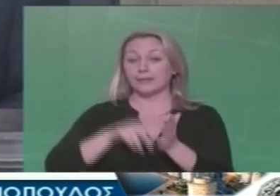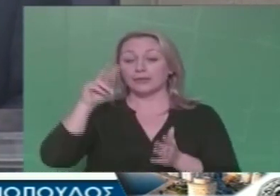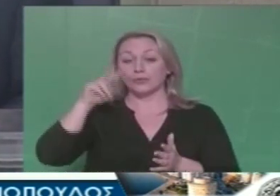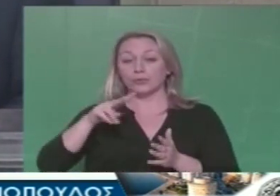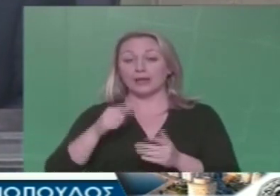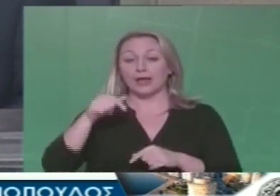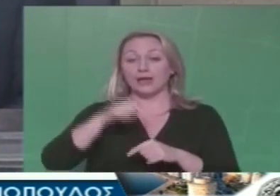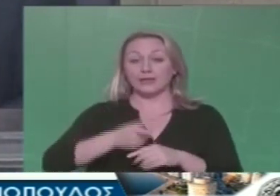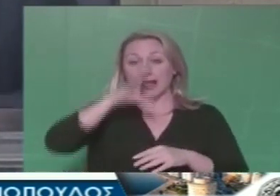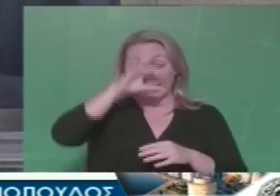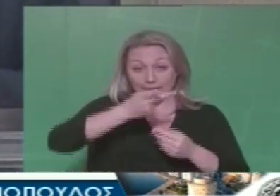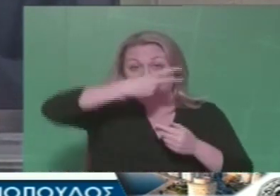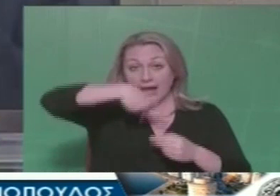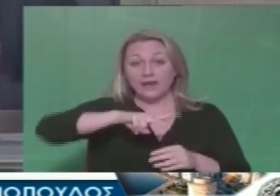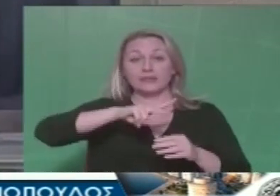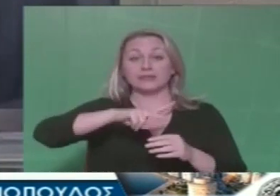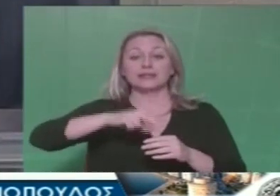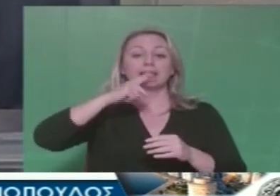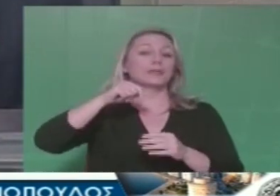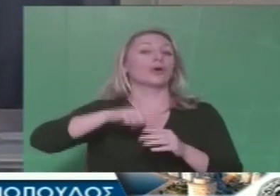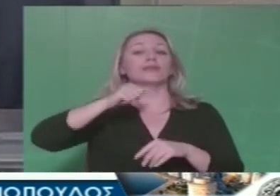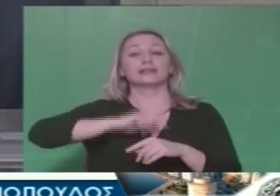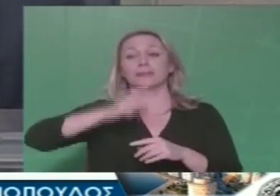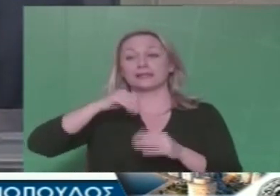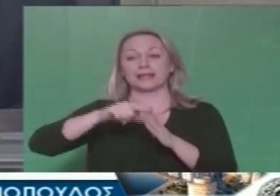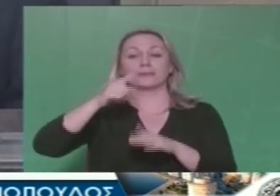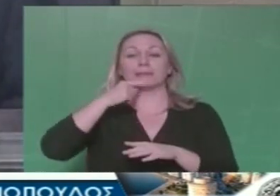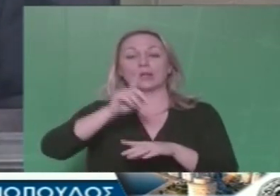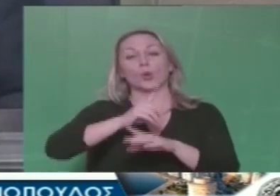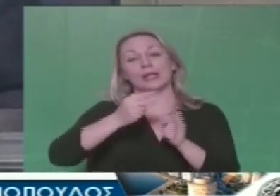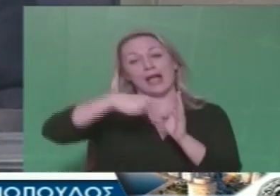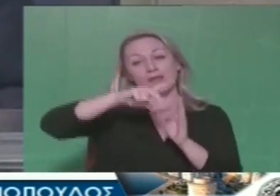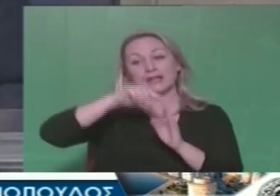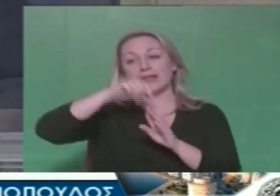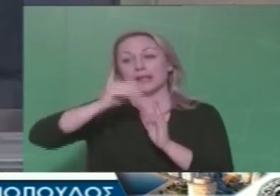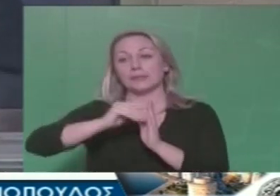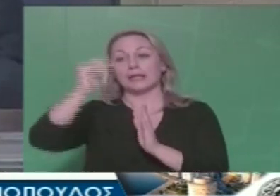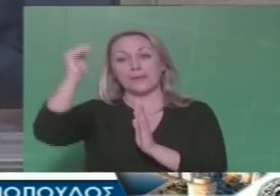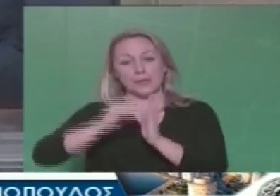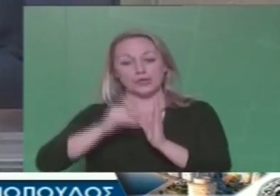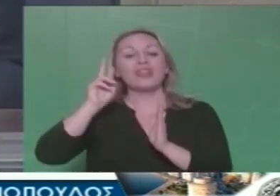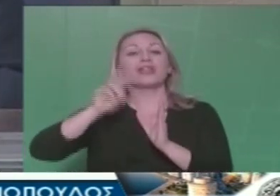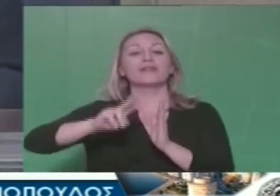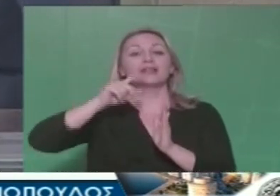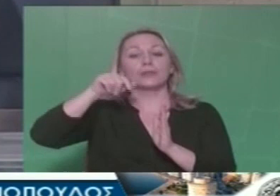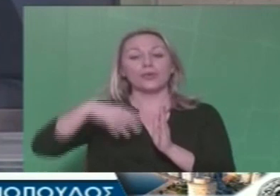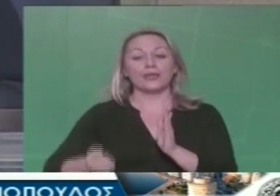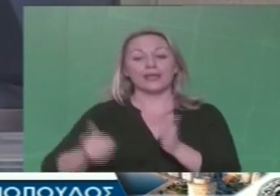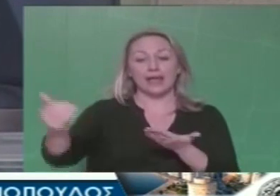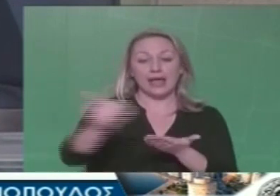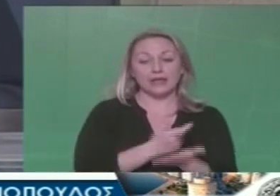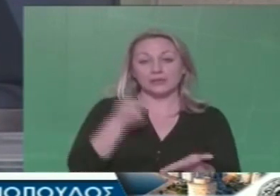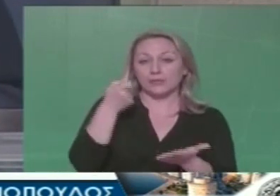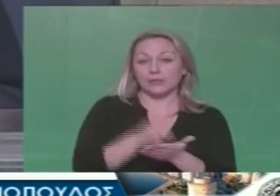έχουμε αύξηση ουσιαστικά, θα εξαναμισθεί μάλλον αυτή η μείωση των ανταποδοτικών, από το γεγονός ότι θα έχουμε αυξήσεις εσόδων